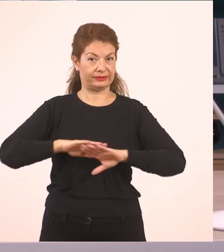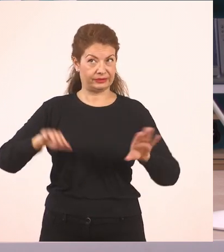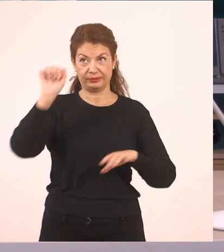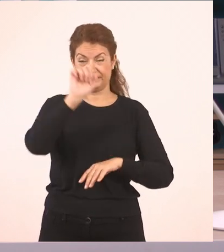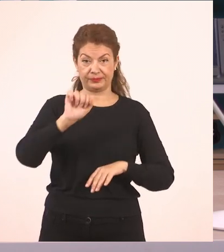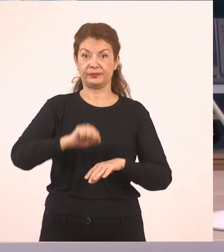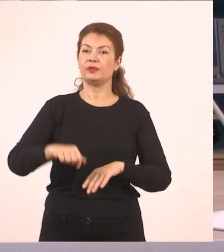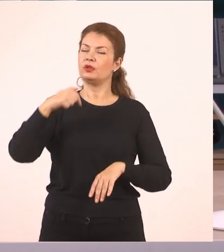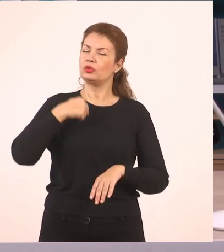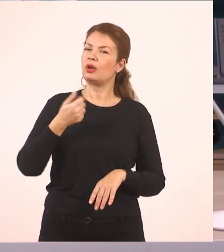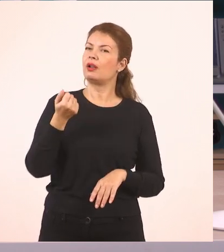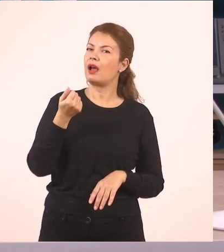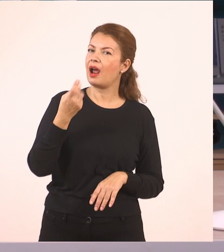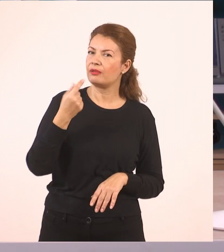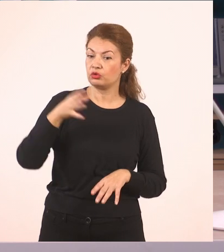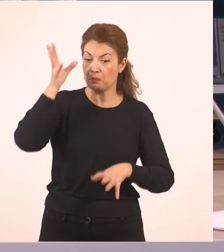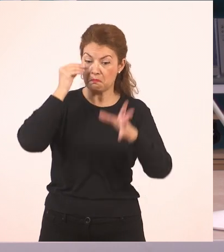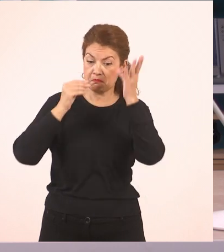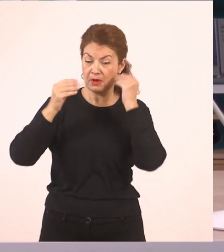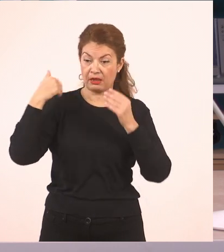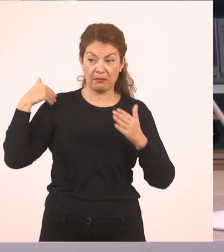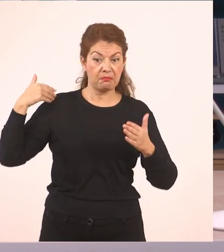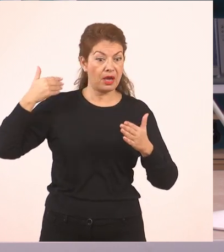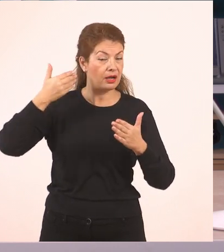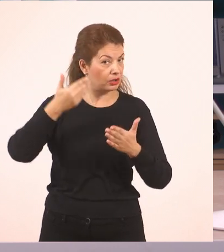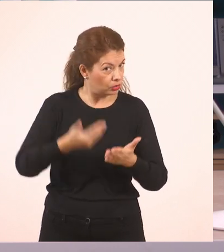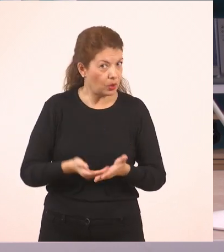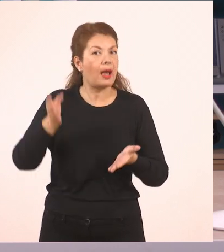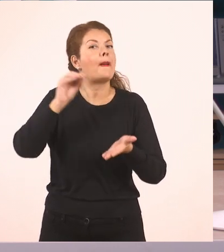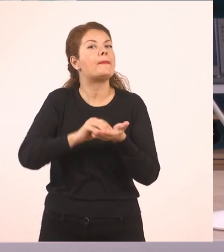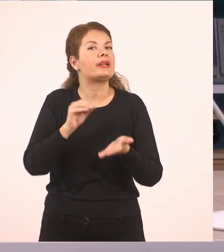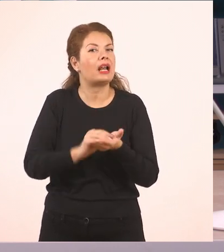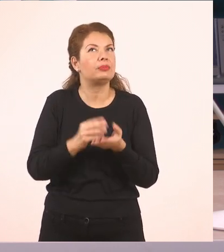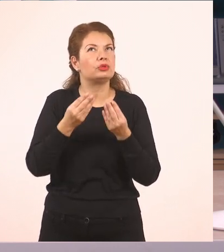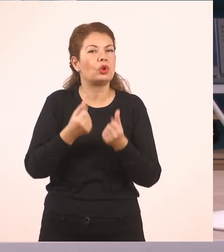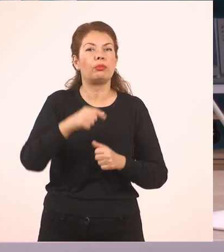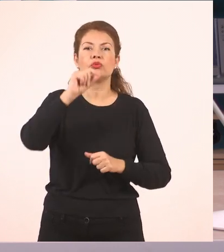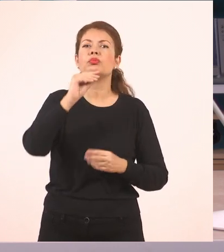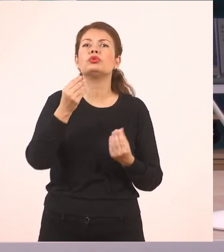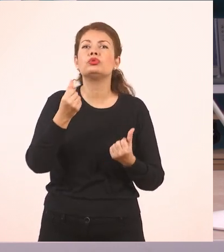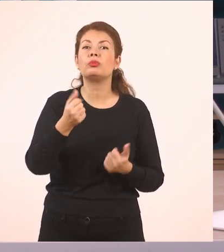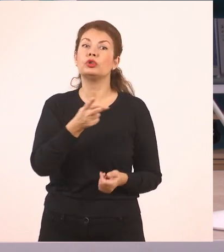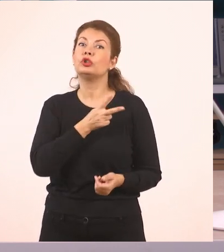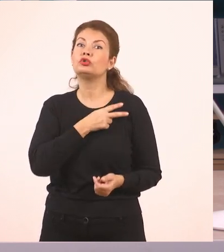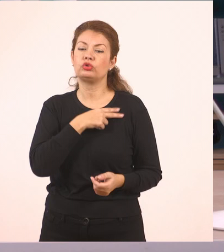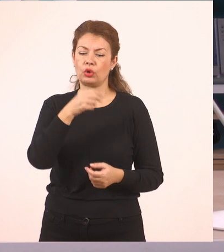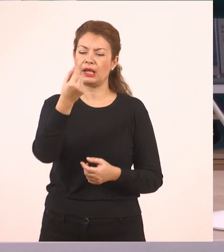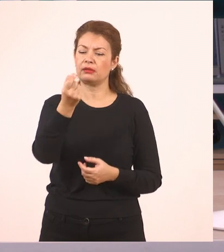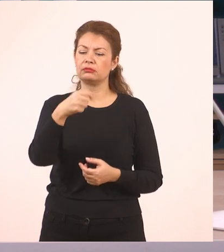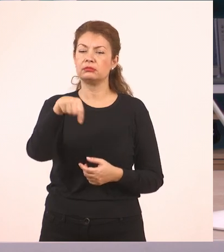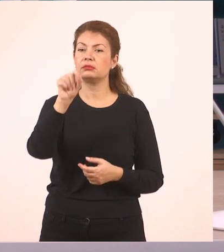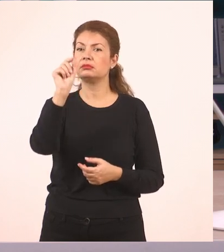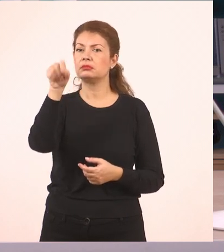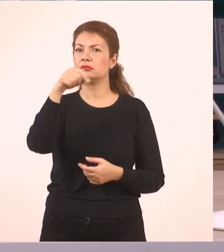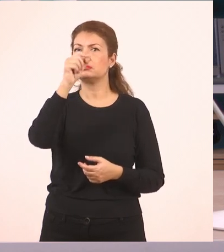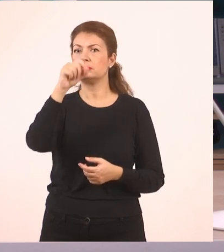όλους τους αριθμούς που μάθαμε παρέα και να κάνουμε μία επανάληψη στο πώς πρέπει να κουνιέται το χέρι μου